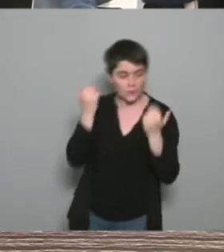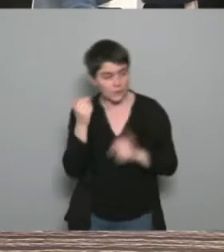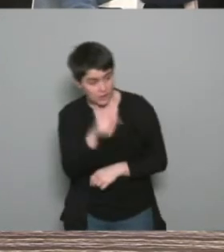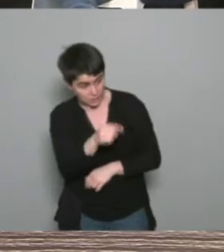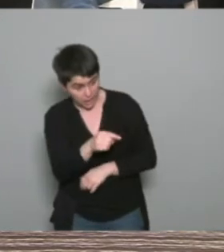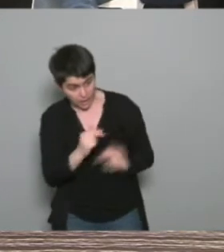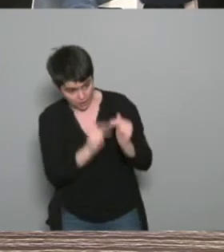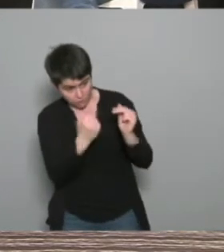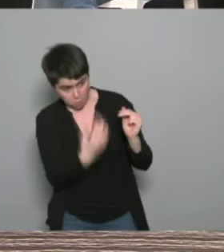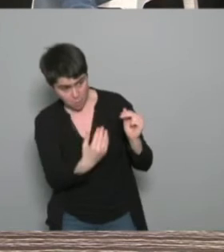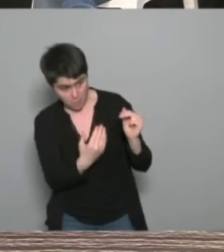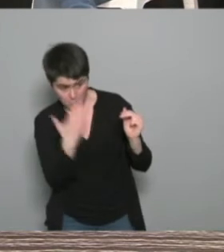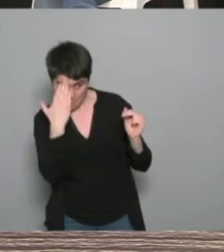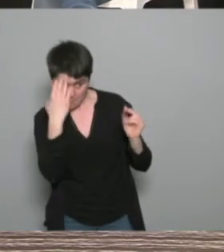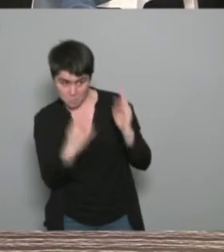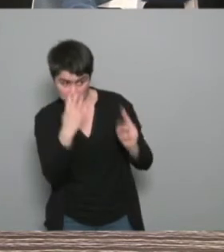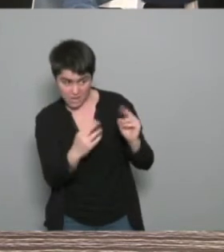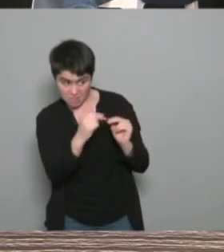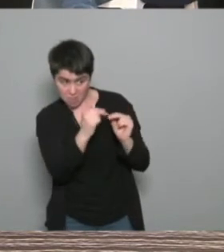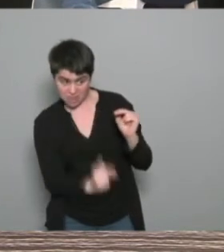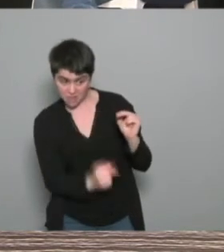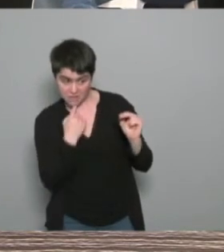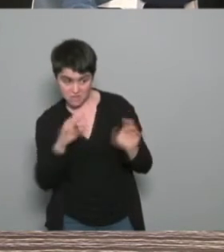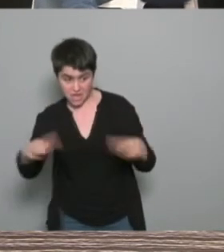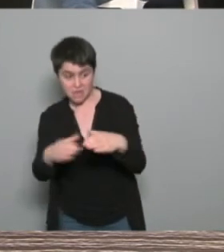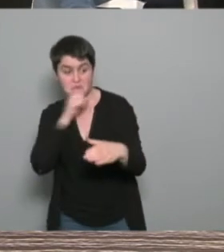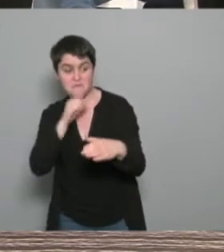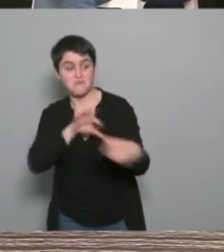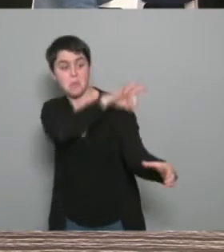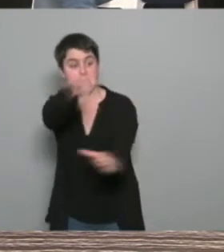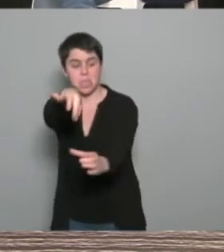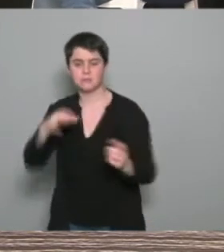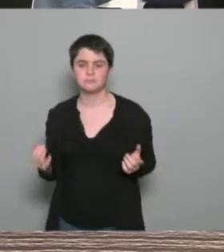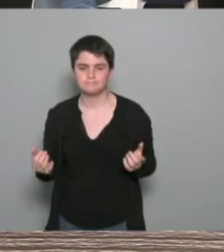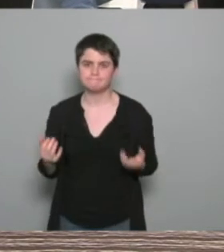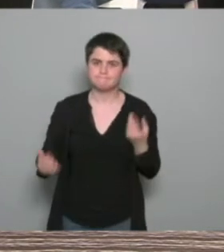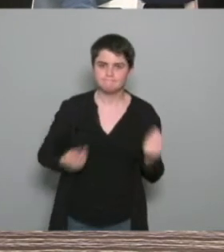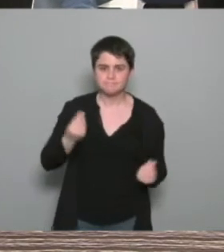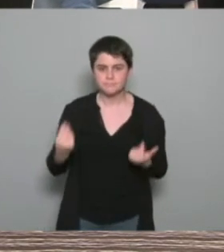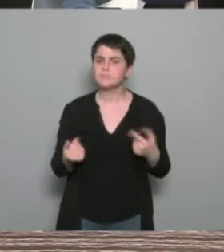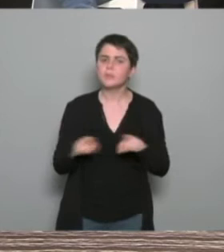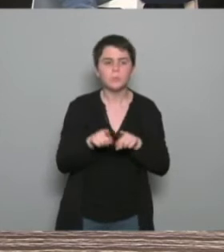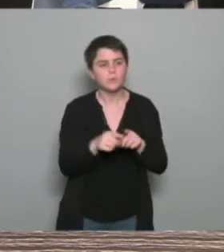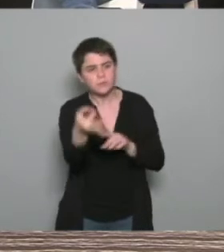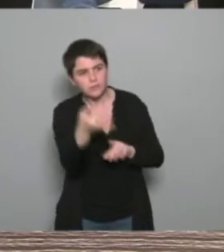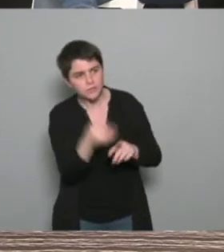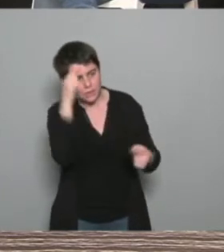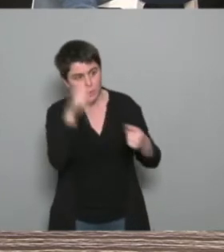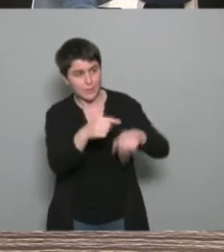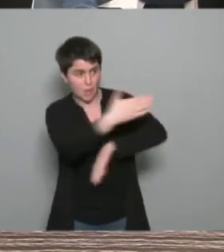vieux donc ça et puis on parle on parle de'activité physique mais vous parlez du milieu oral il y des gens qui sont isolés